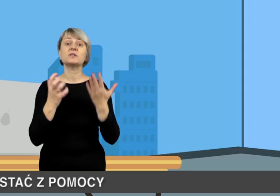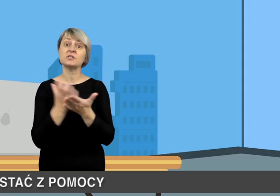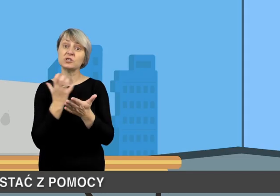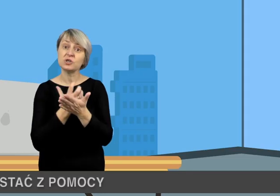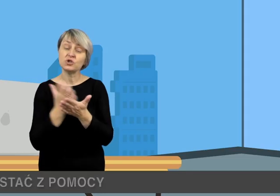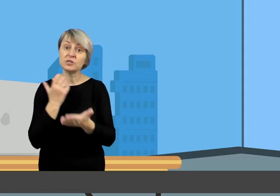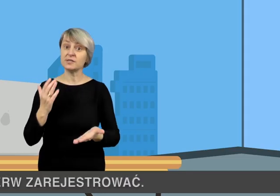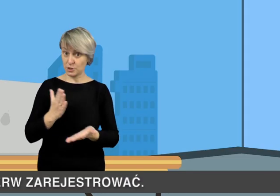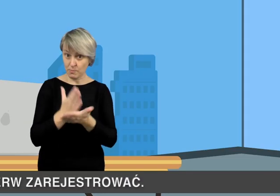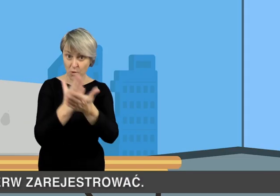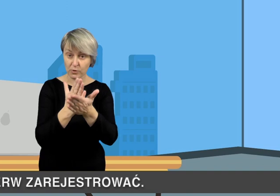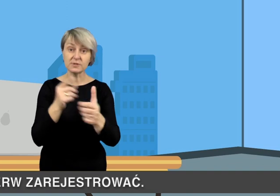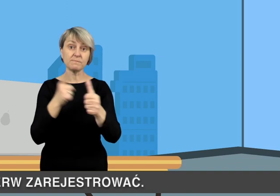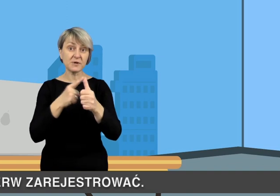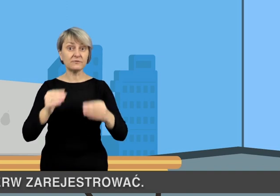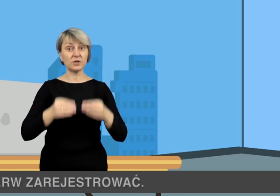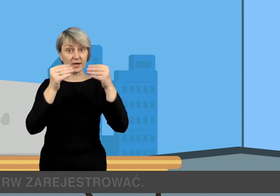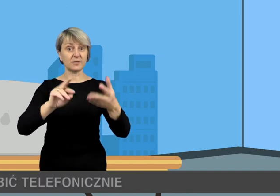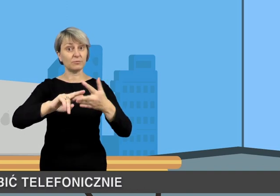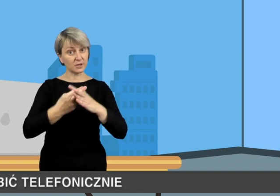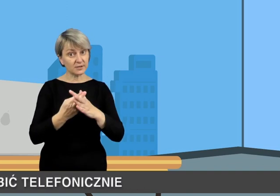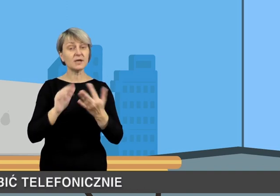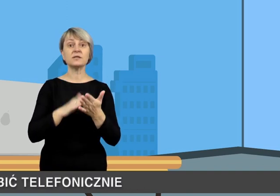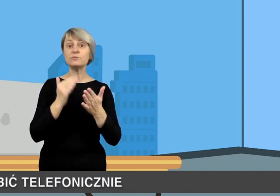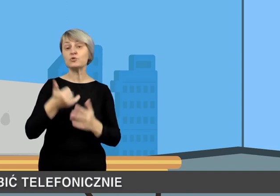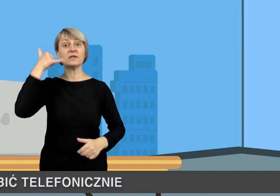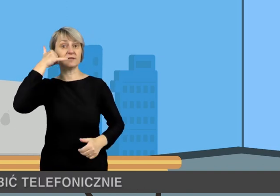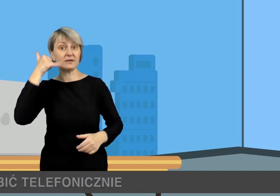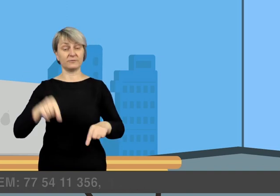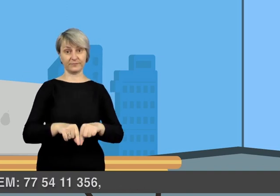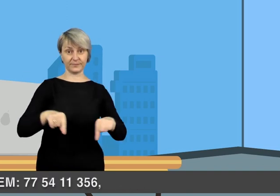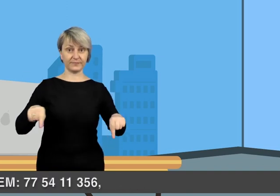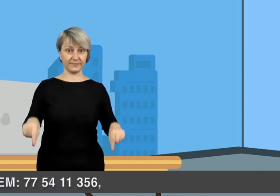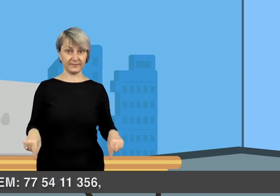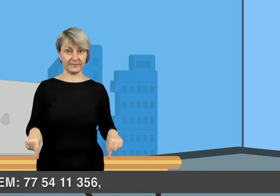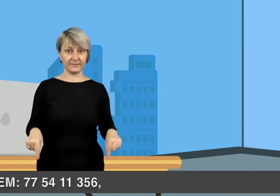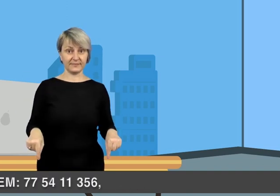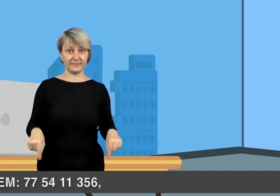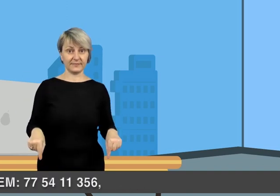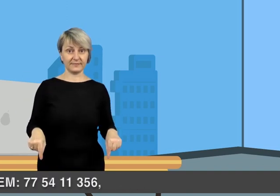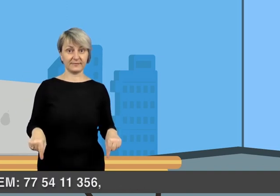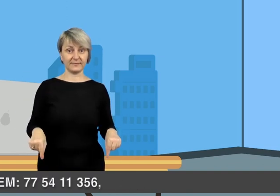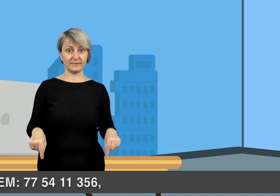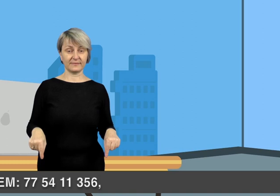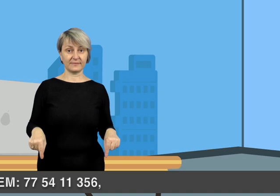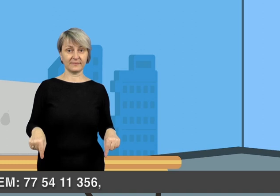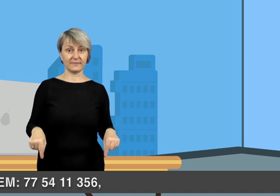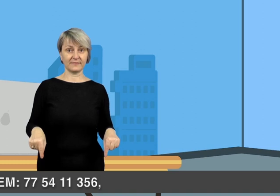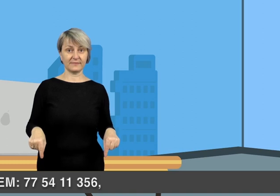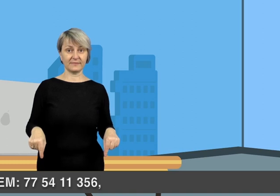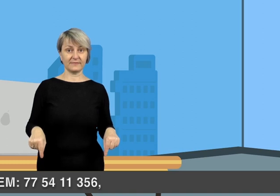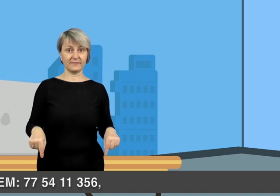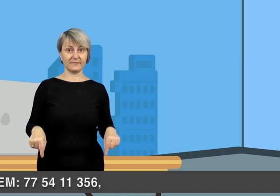Aby skorzystać z pomocy trzeba się najpierw zarejestrować. Można to zrobić telefonicznie pod numerem 77 54